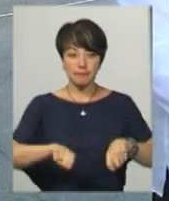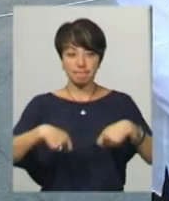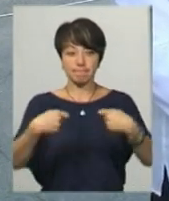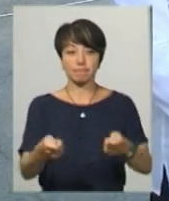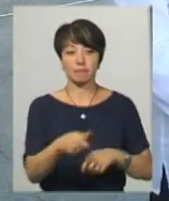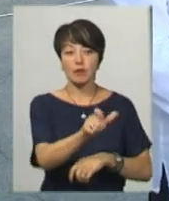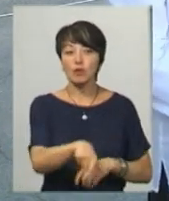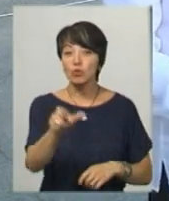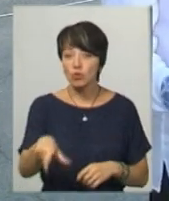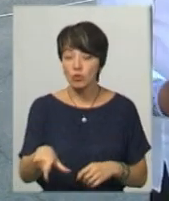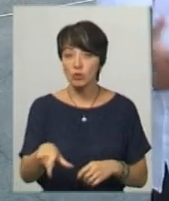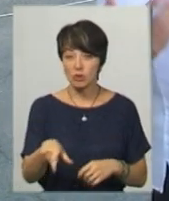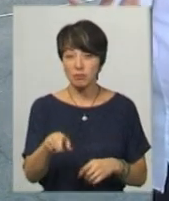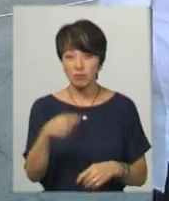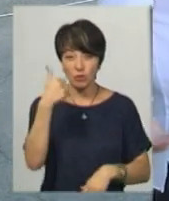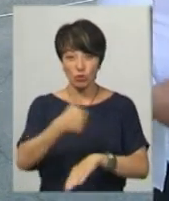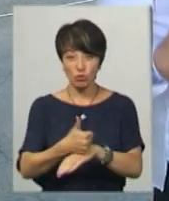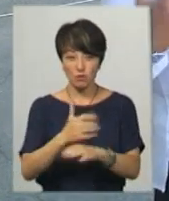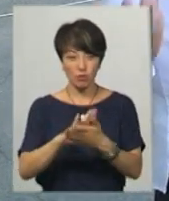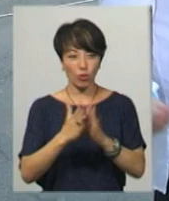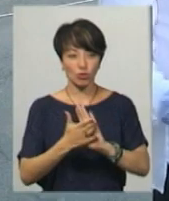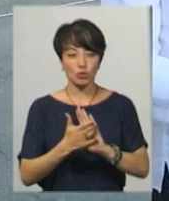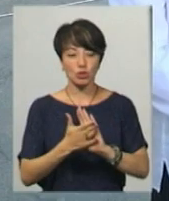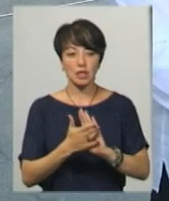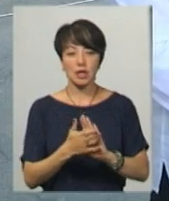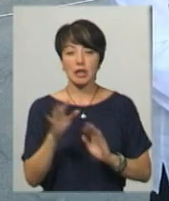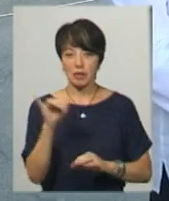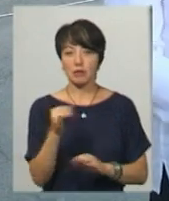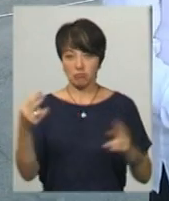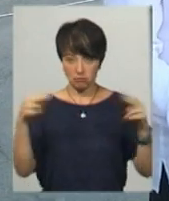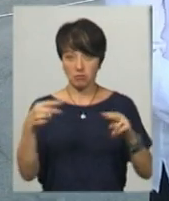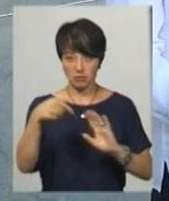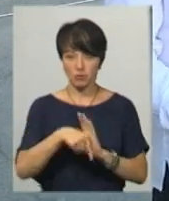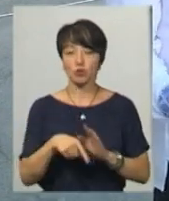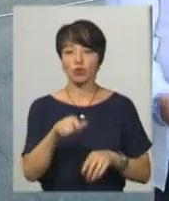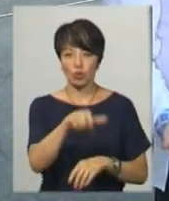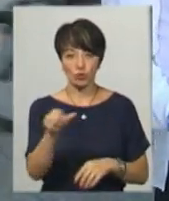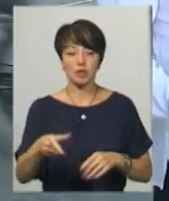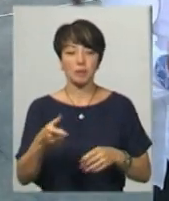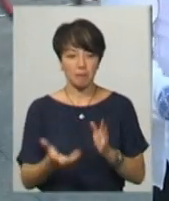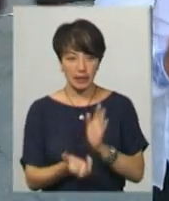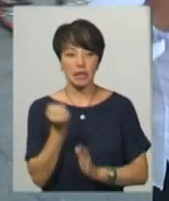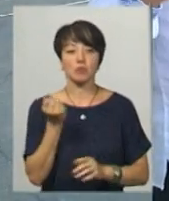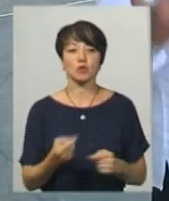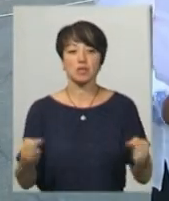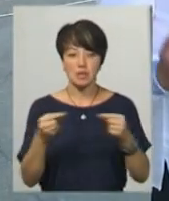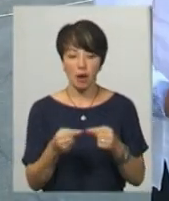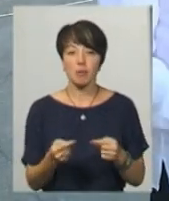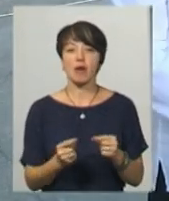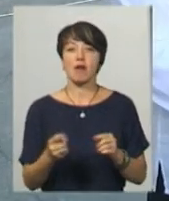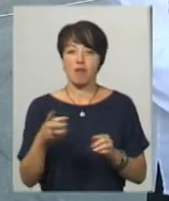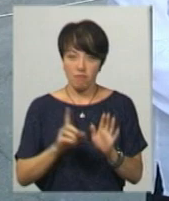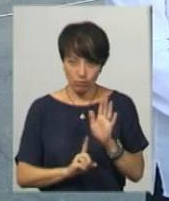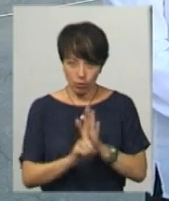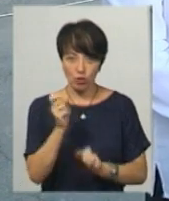людям основні положення і засвідчити, щоб люди засвідчили, що вони підтримують саме введення в